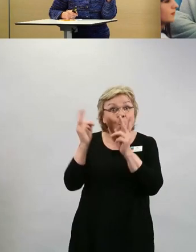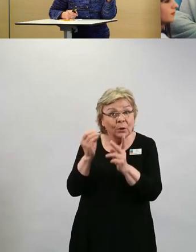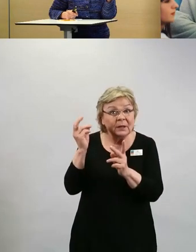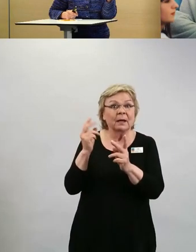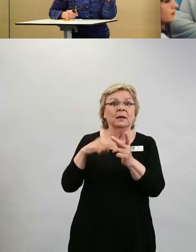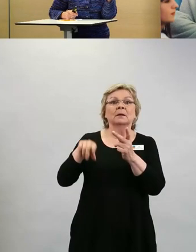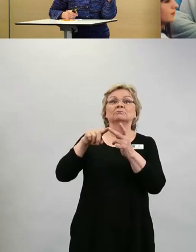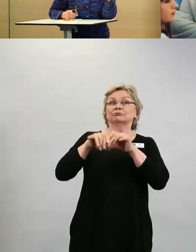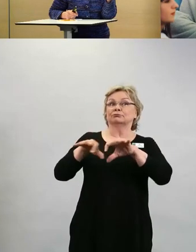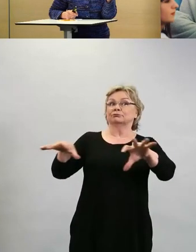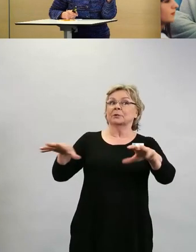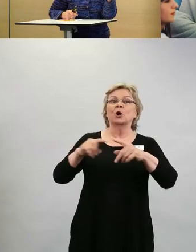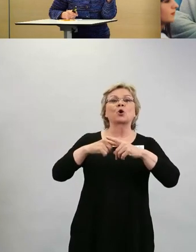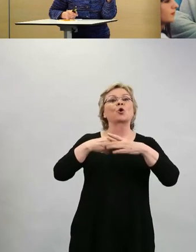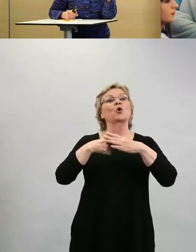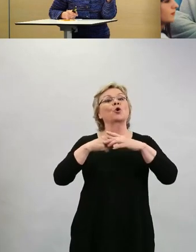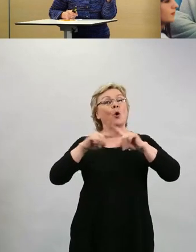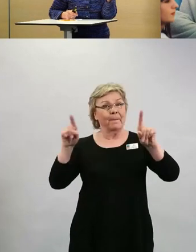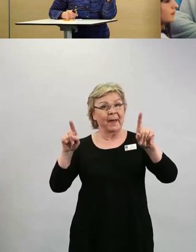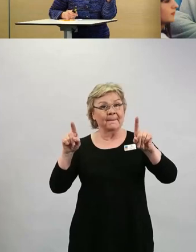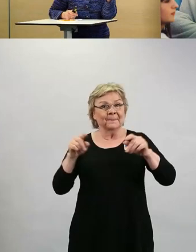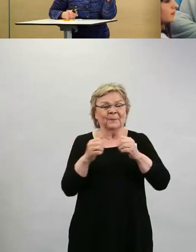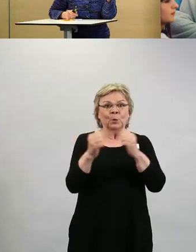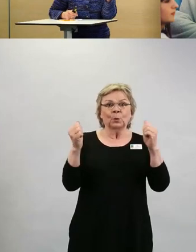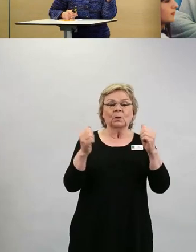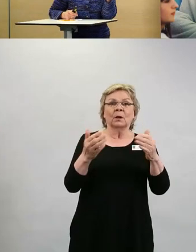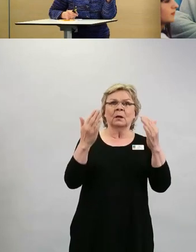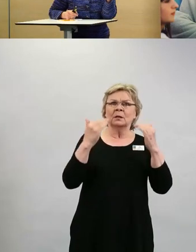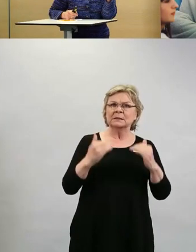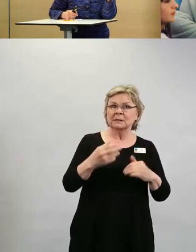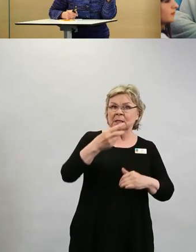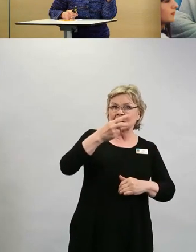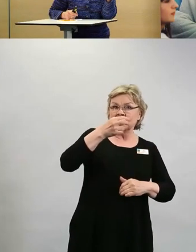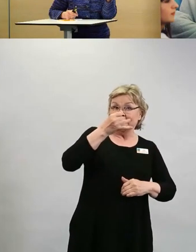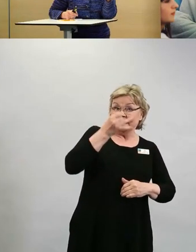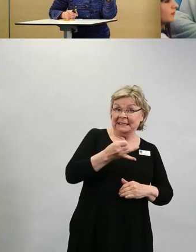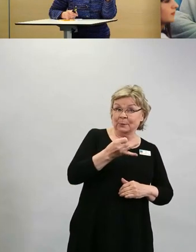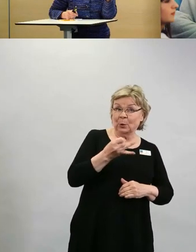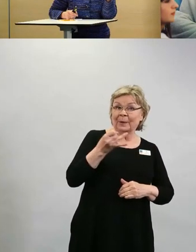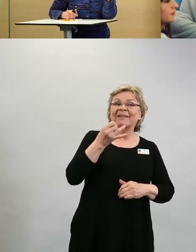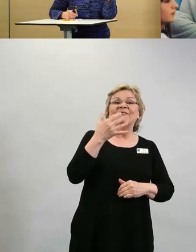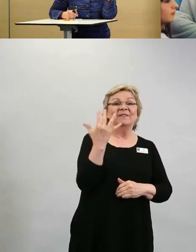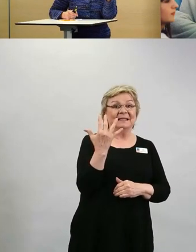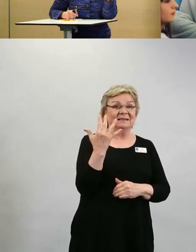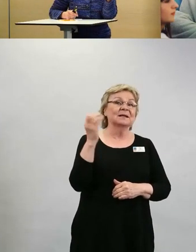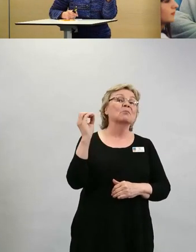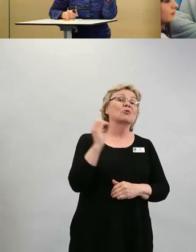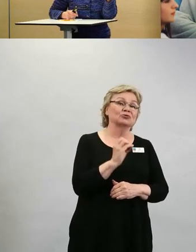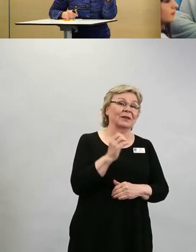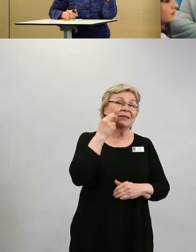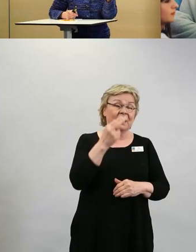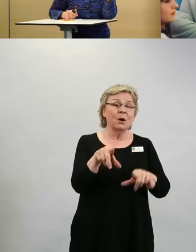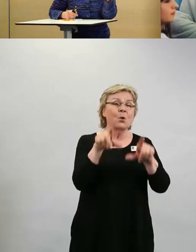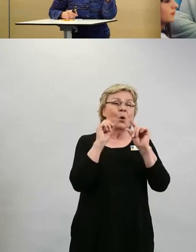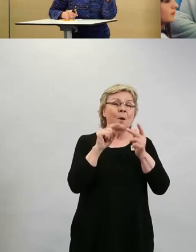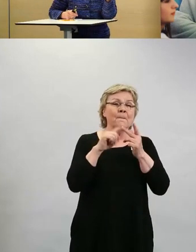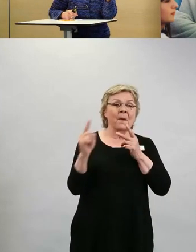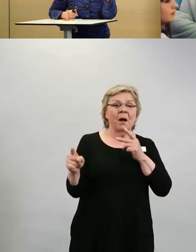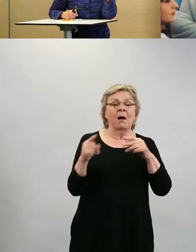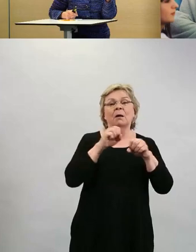kohtuullisen nopeasti. Vasta sitten kun lähestytään 75 %, niin näette, että siellä tartuntaketjut